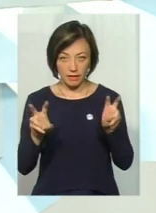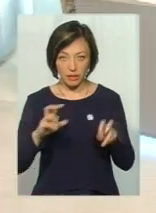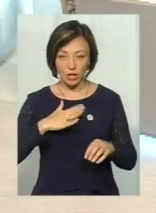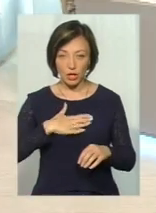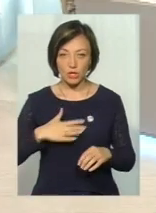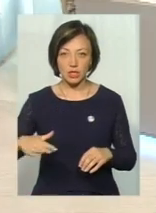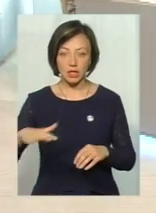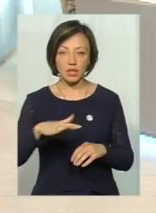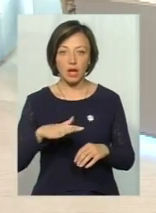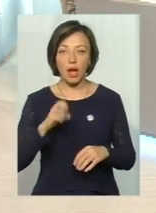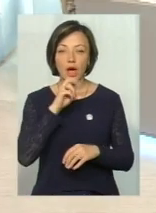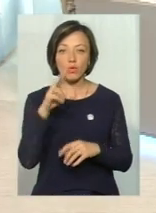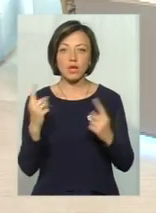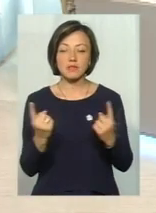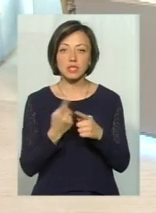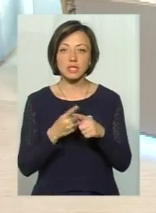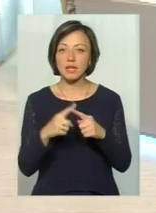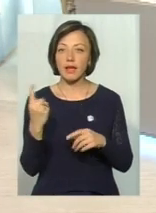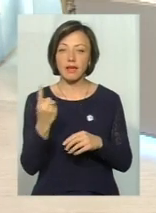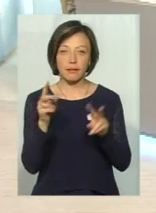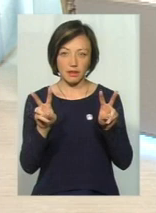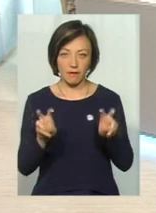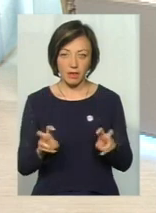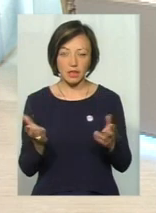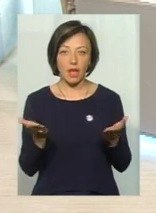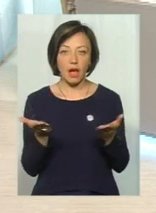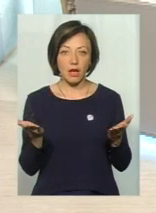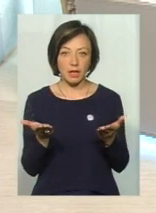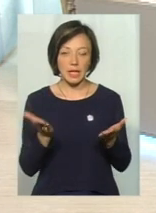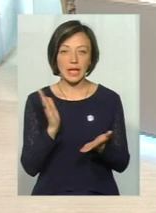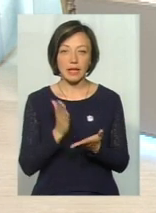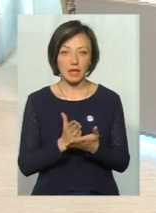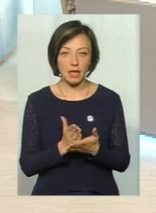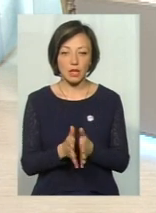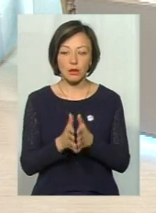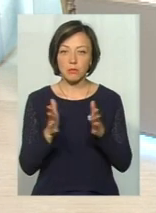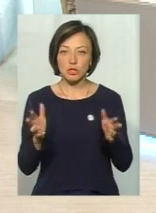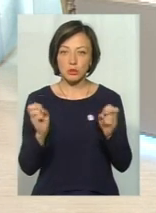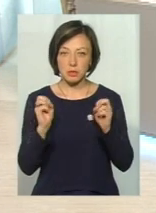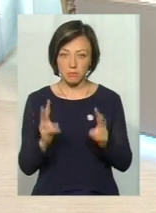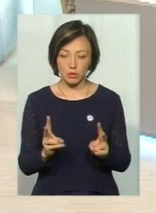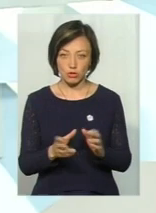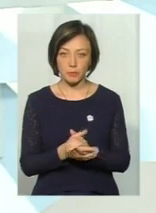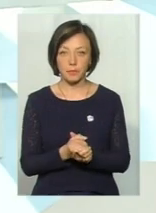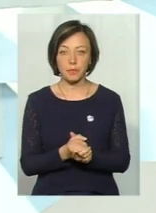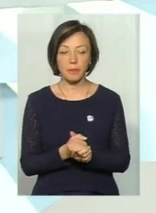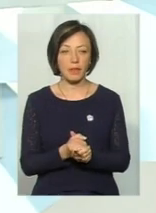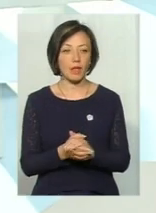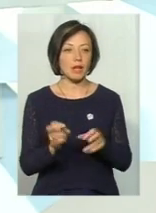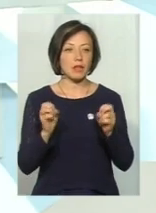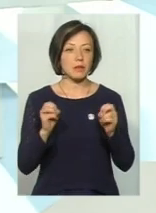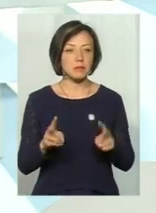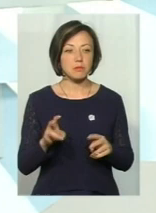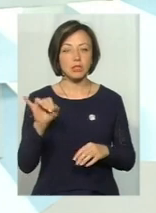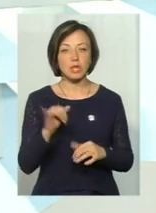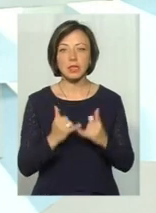території гадюка, звичайно, це єдиний вид, який є найбільш небезпечним. Він небезпечний